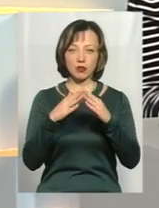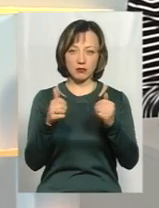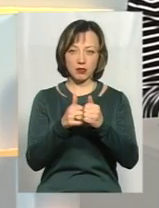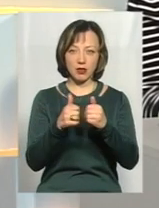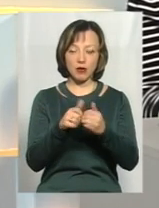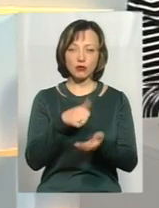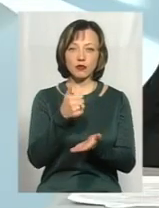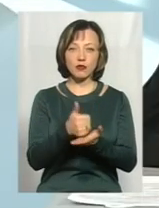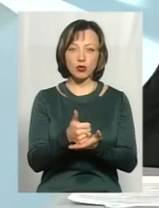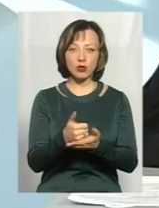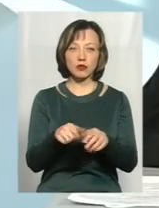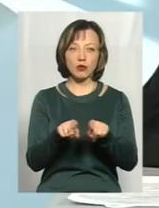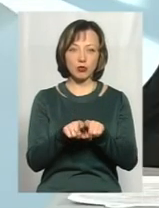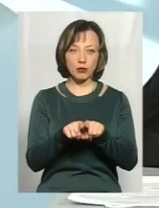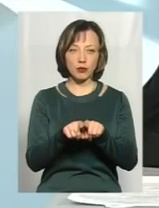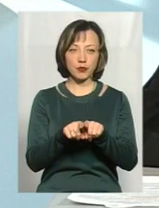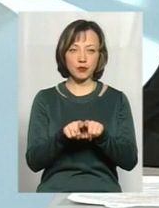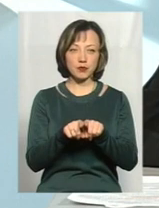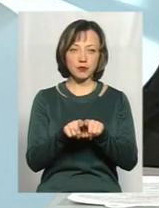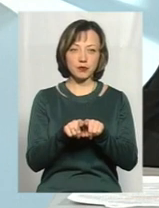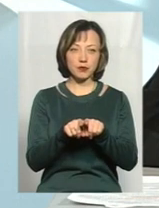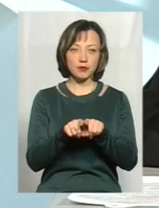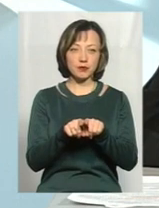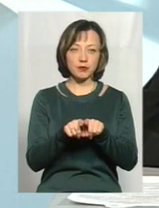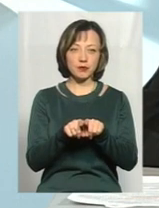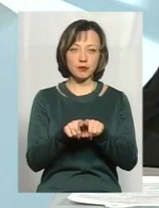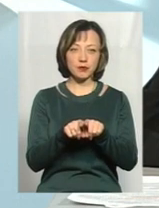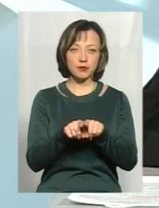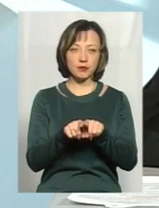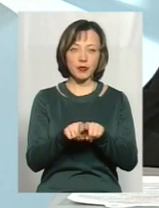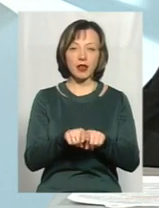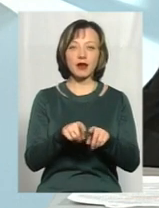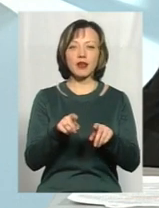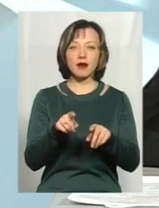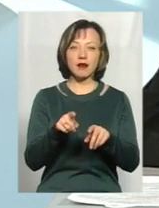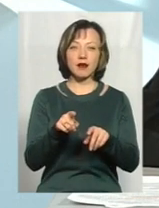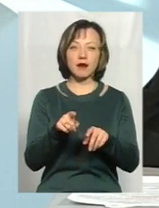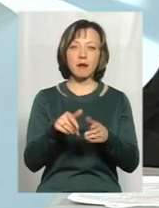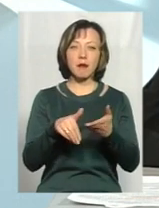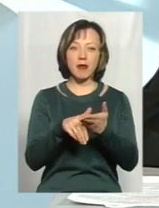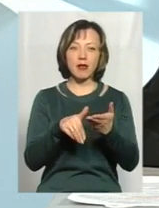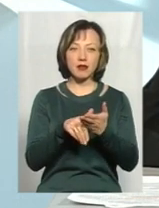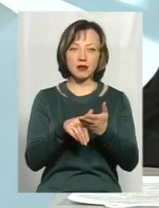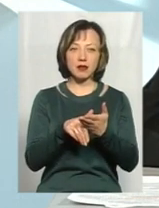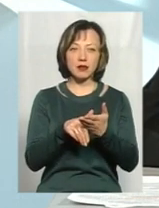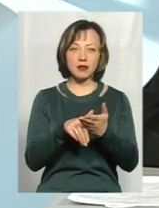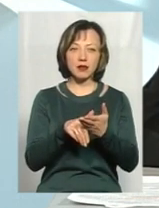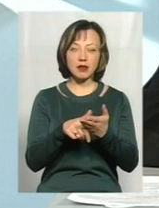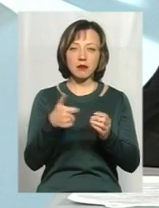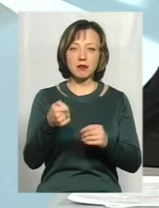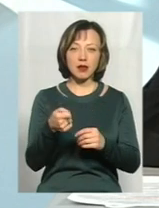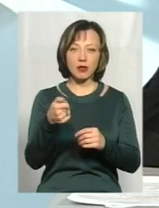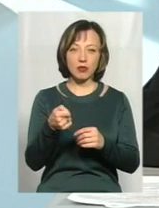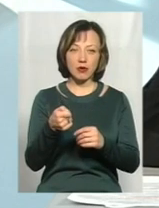Основною такою старою мірою безпеки це є старий добрий мультлок, бірлок,